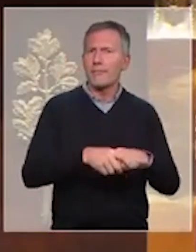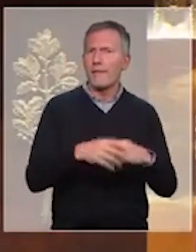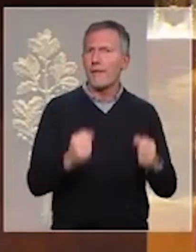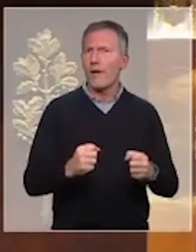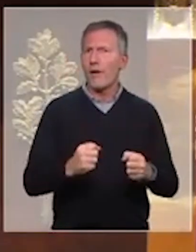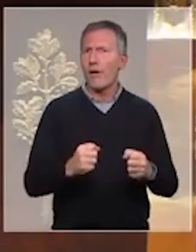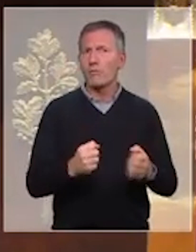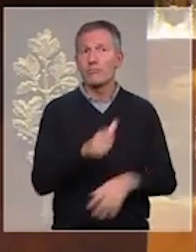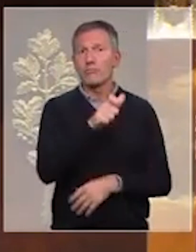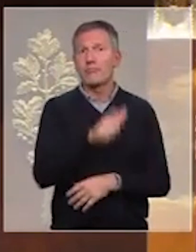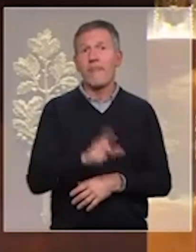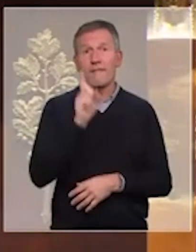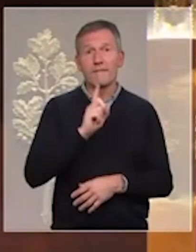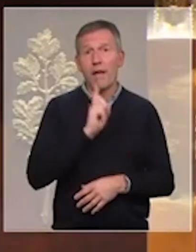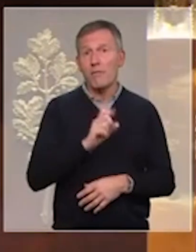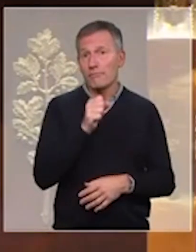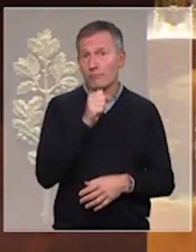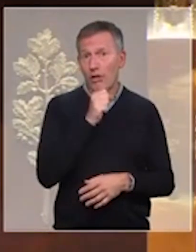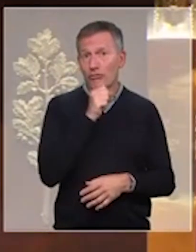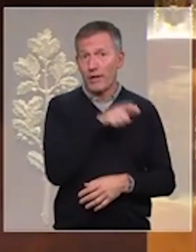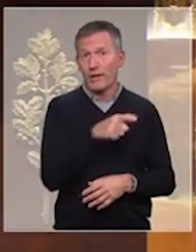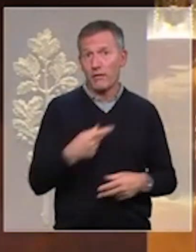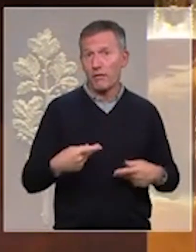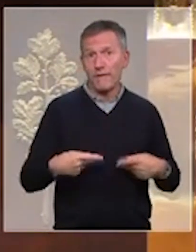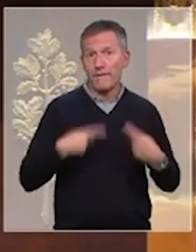d'une femme âgée qui a survécu